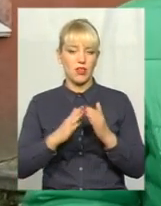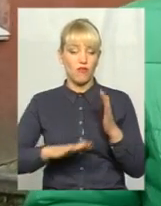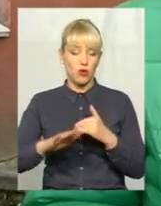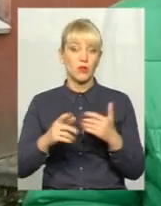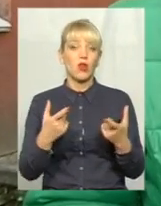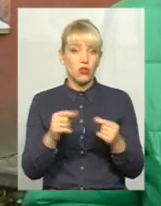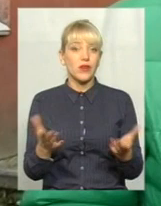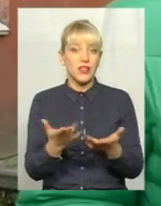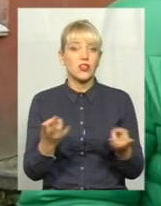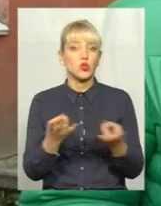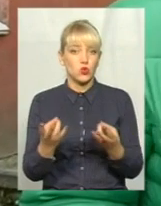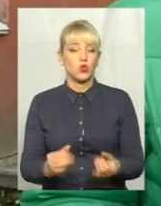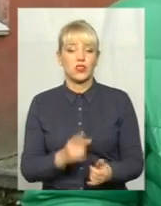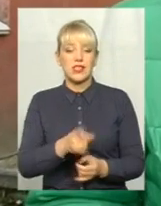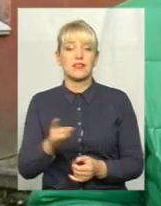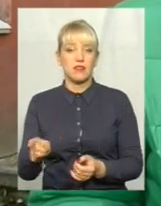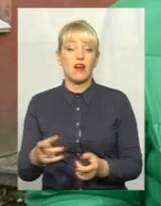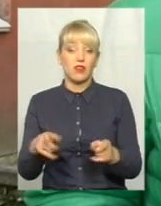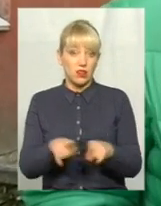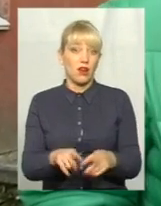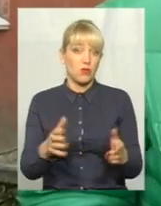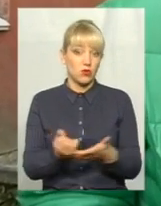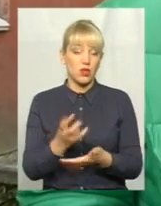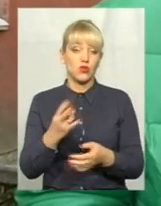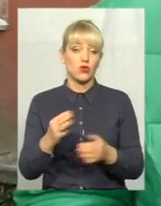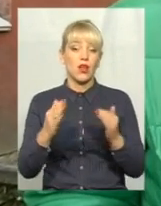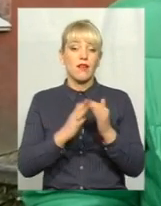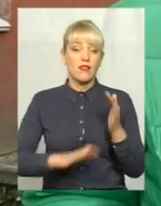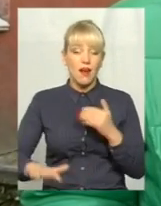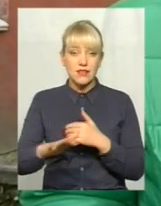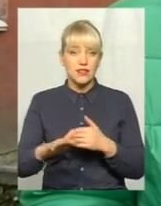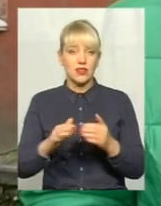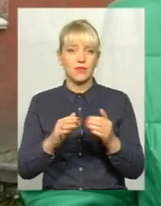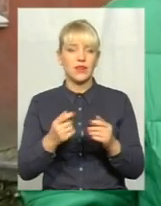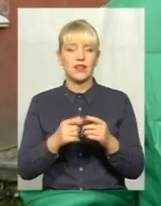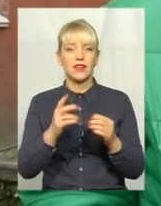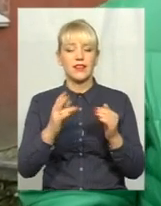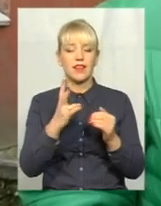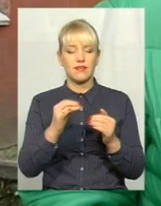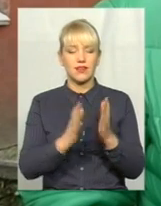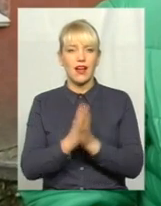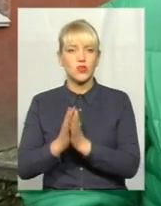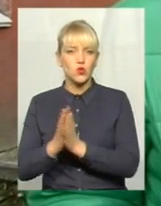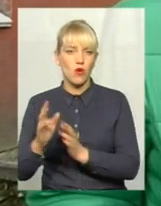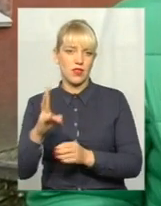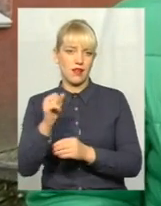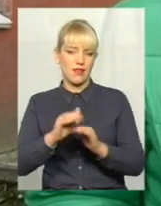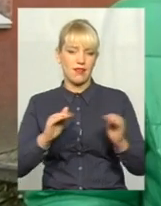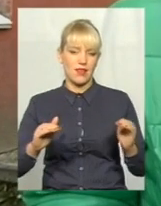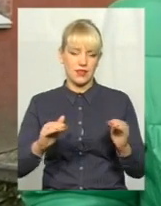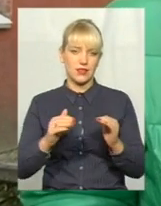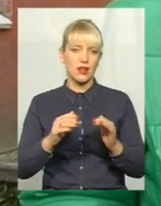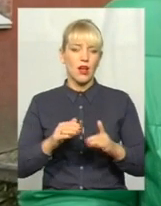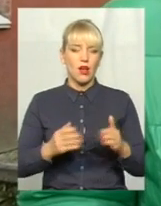виходить, що ставлять і на газонах, і на детських площадках, і де угоднах. Особливо в таких районах, як Озерная, наприклад, там вообще просто біда